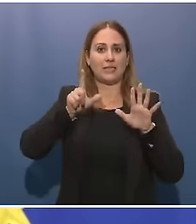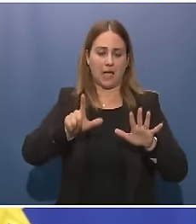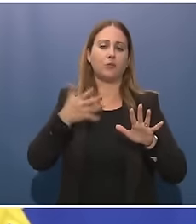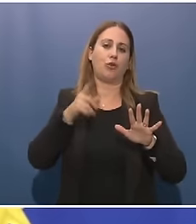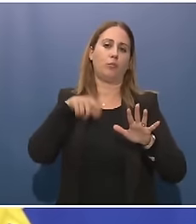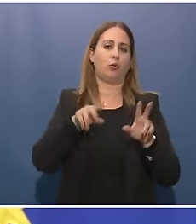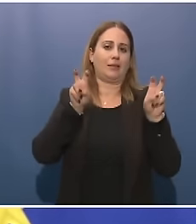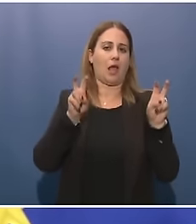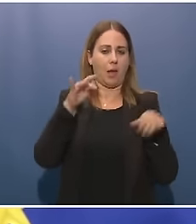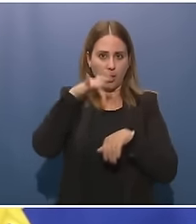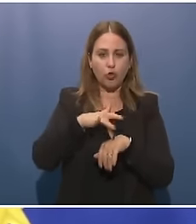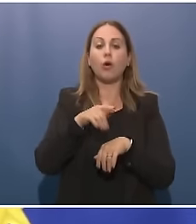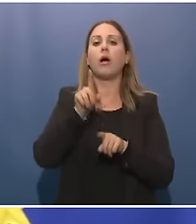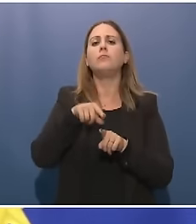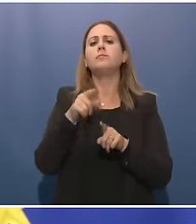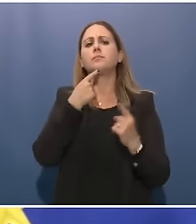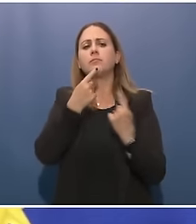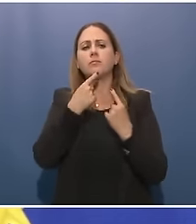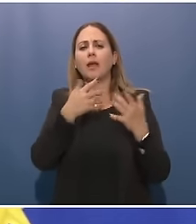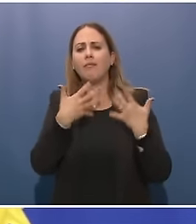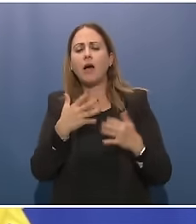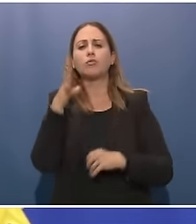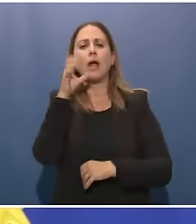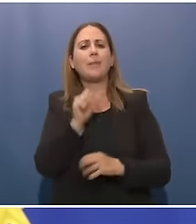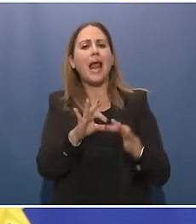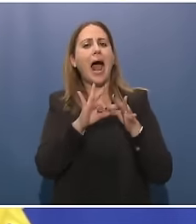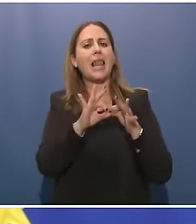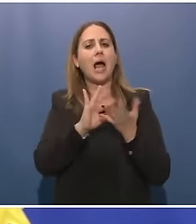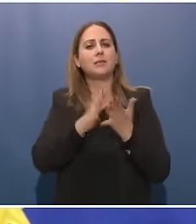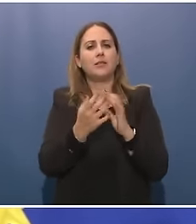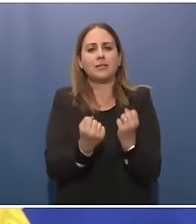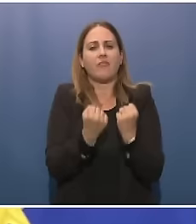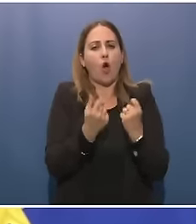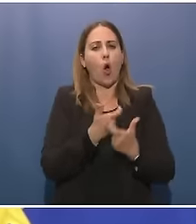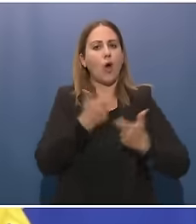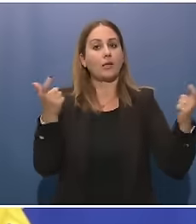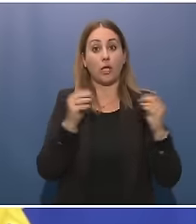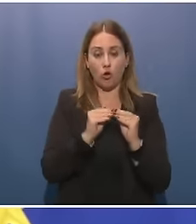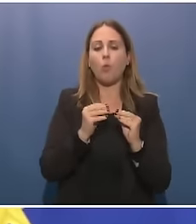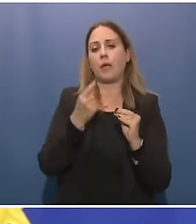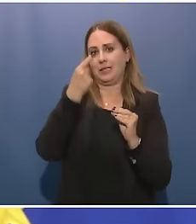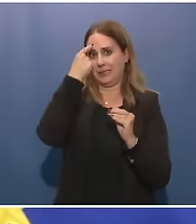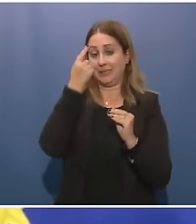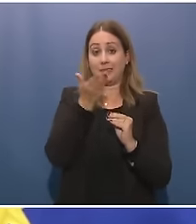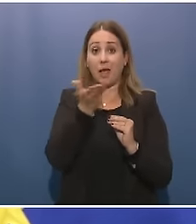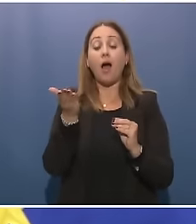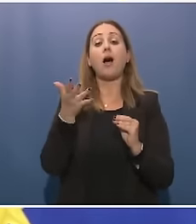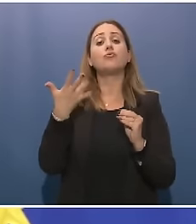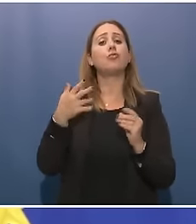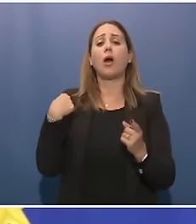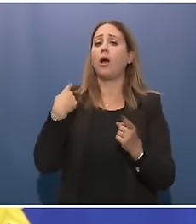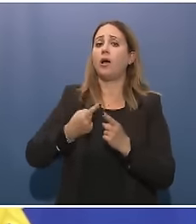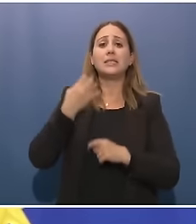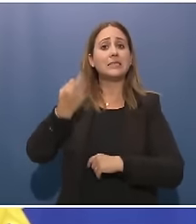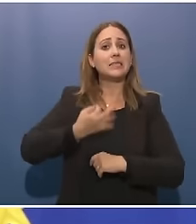'alleanza nel suo complesso, come sapete noi sosteniamo da sempre la necessità che al pilastro